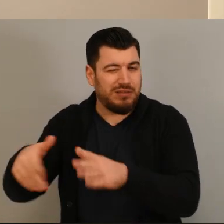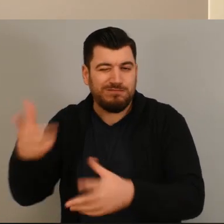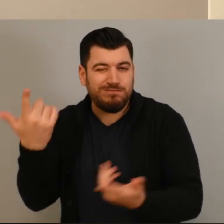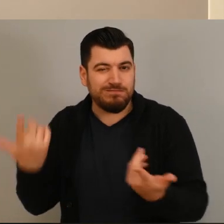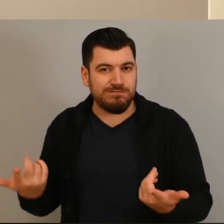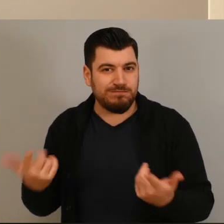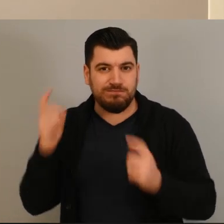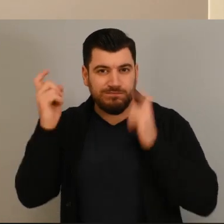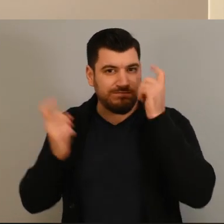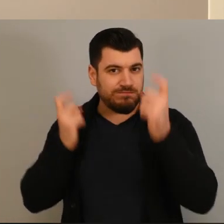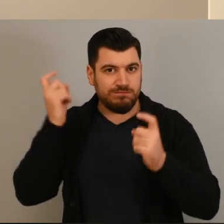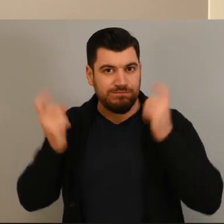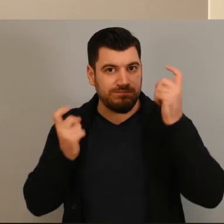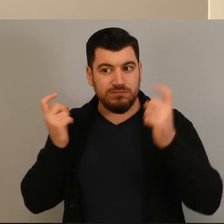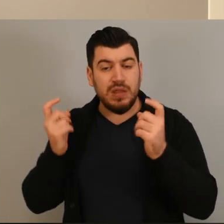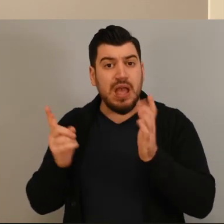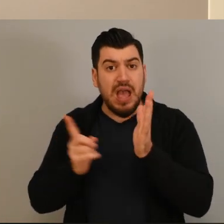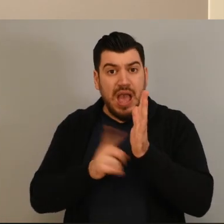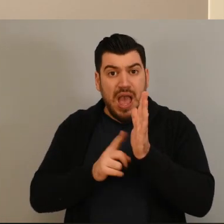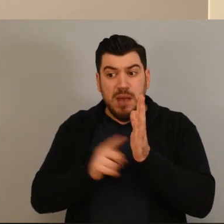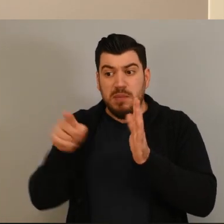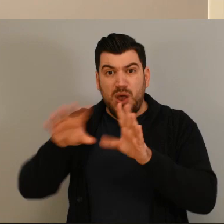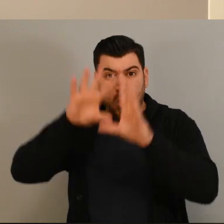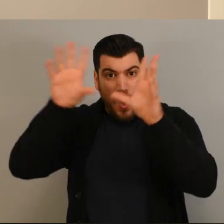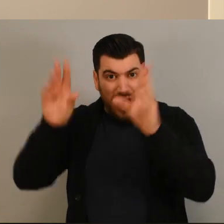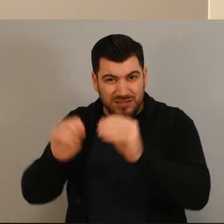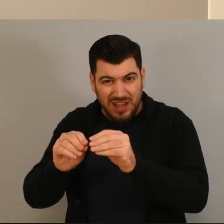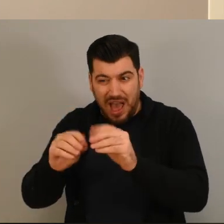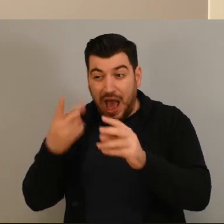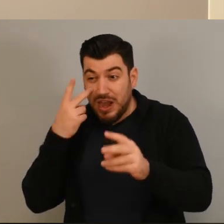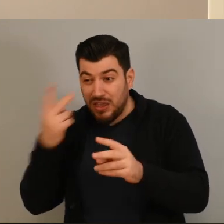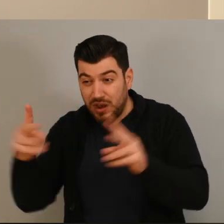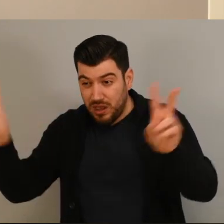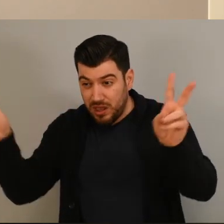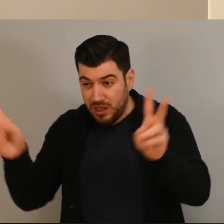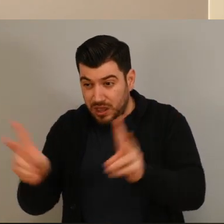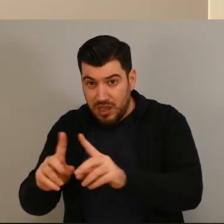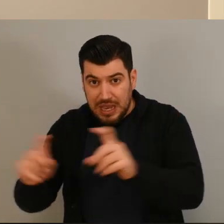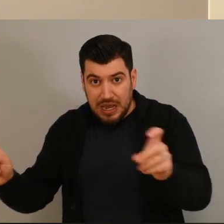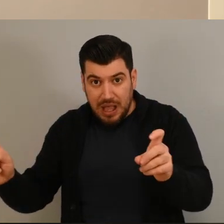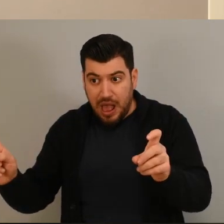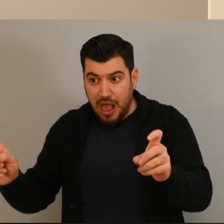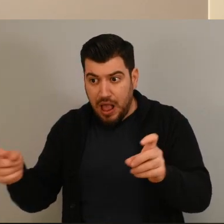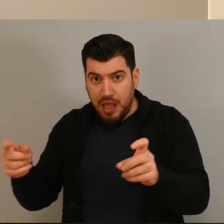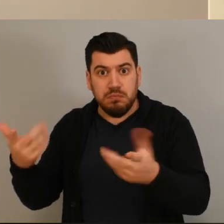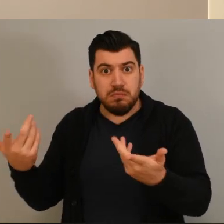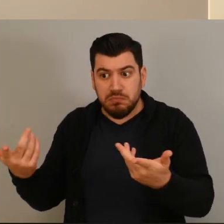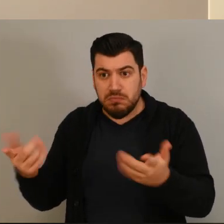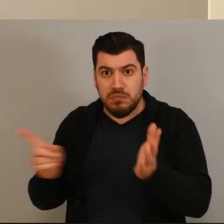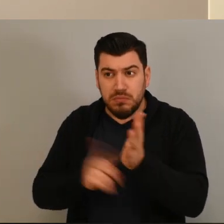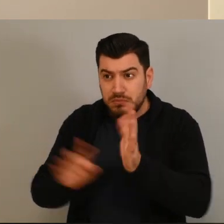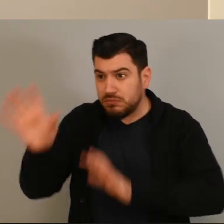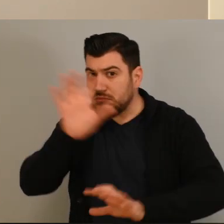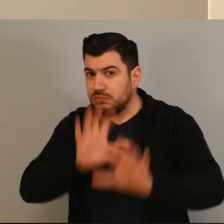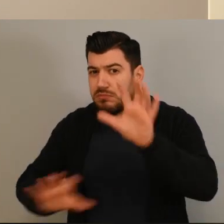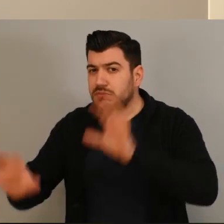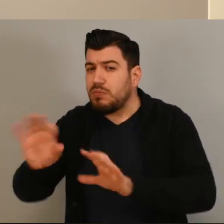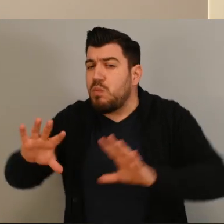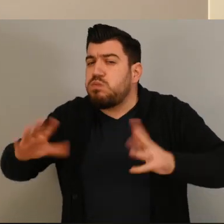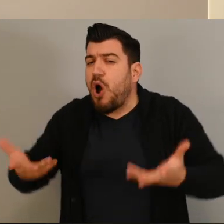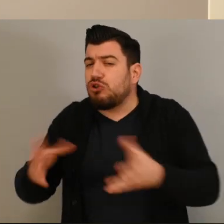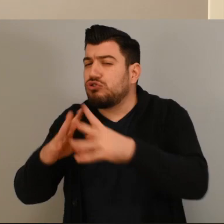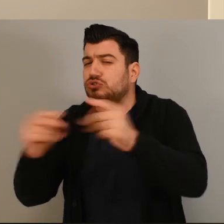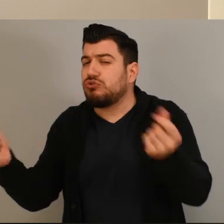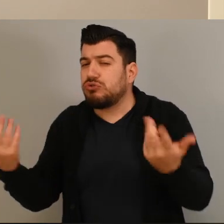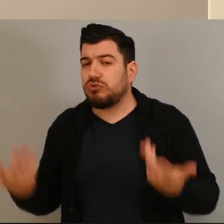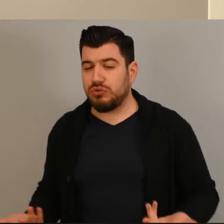έρχεται μια παραγγελία αναλώσιμων και σταματά το πρόβλημα να μην κλείνει το θέμα εκεί για τους αρμοδίους και να αρχίσουμε κάποια στιγμή να